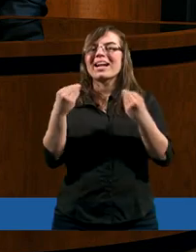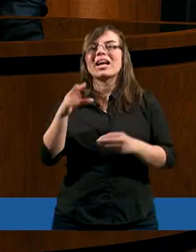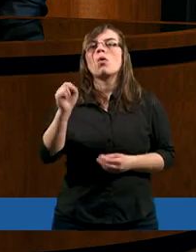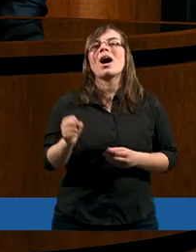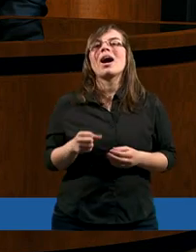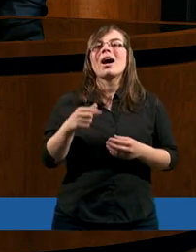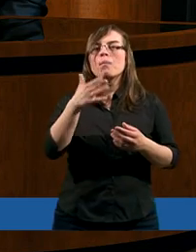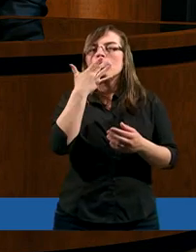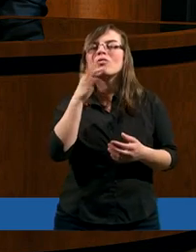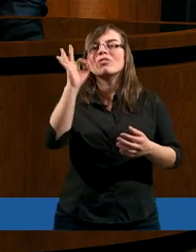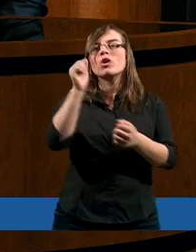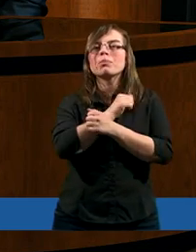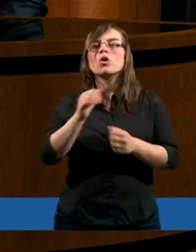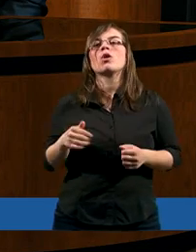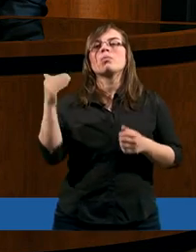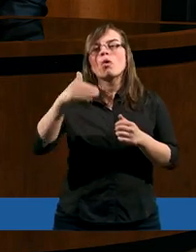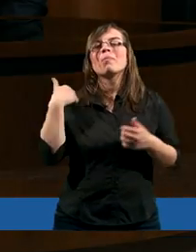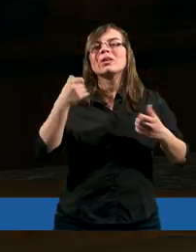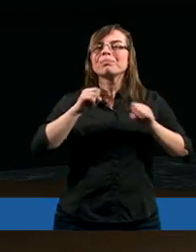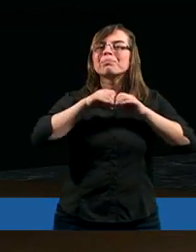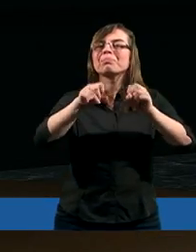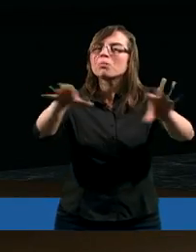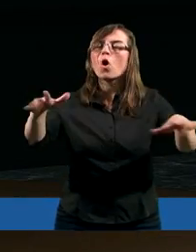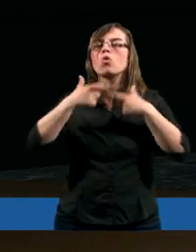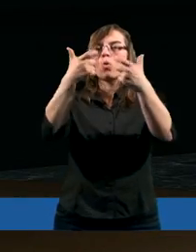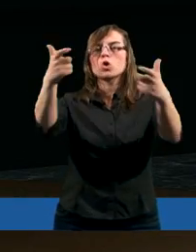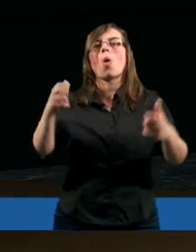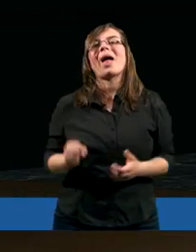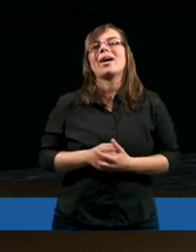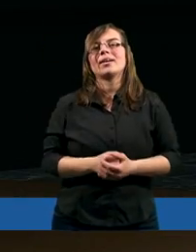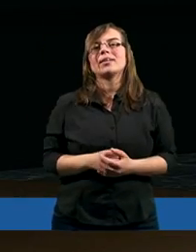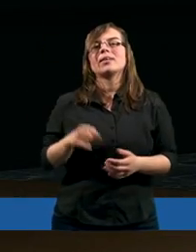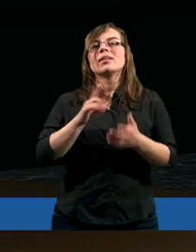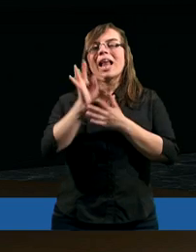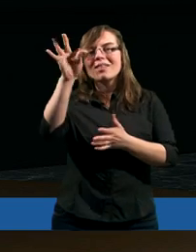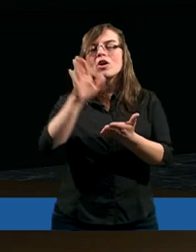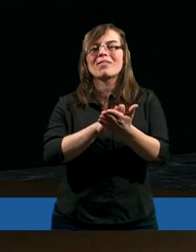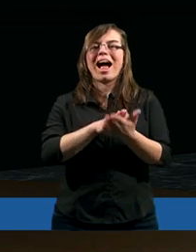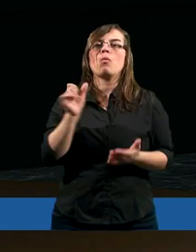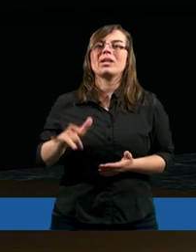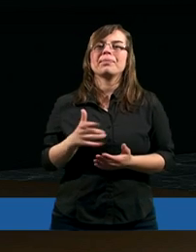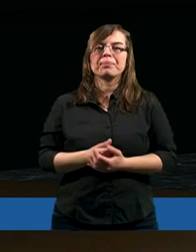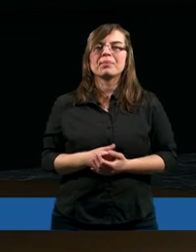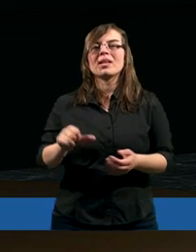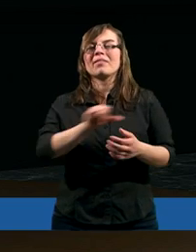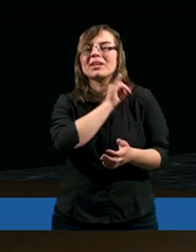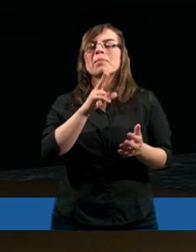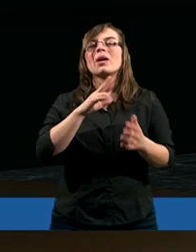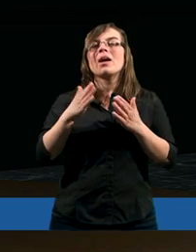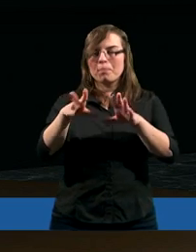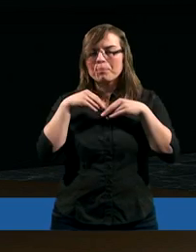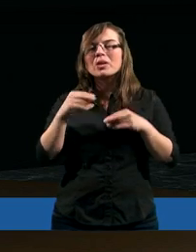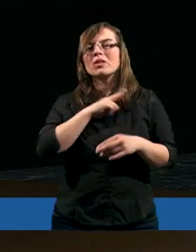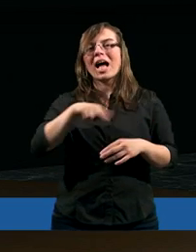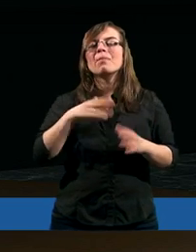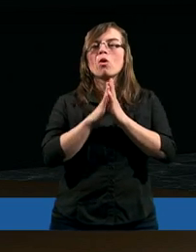wspaniałe nowiny, o których czytaliśmy tutaj, mogły być rozgłoszone po całym świecie. Przyjmij